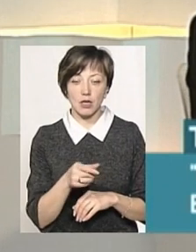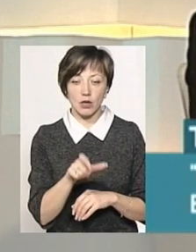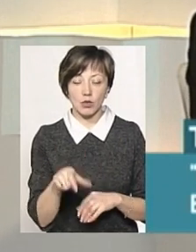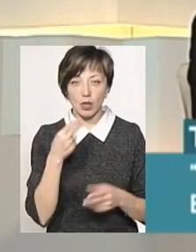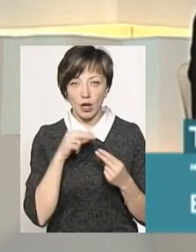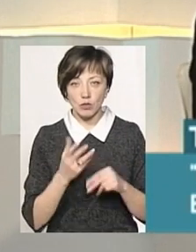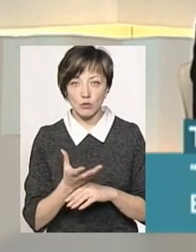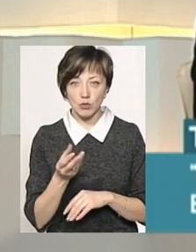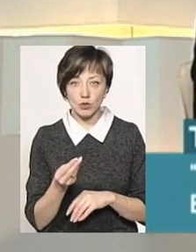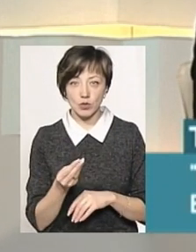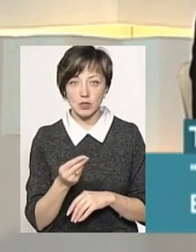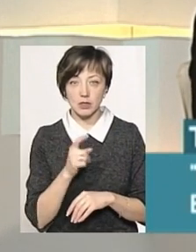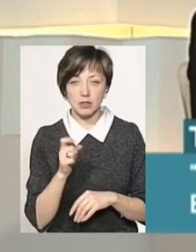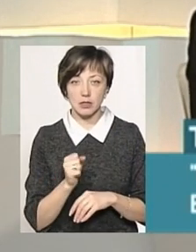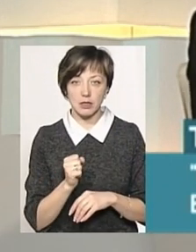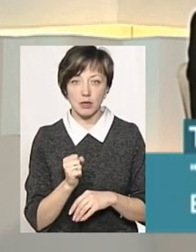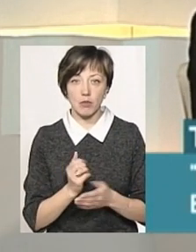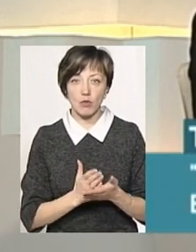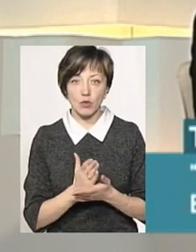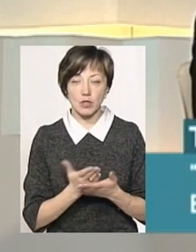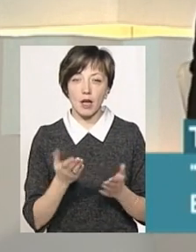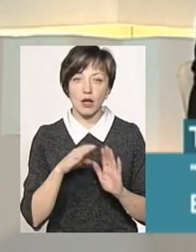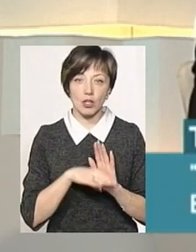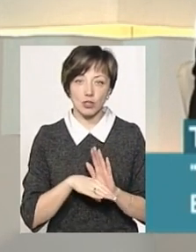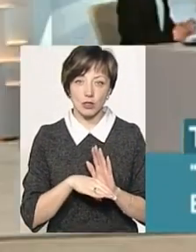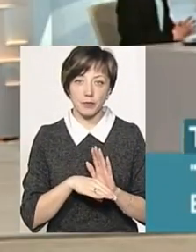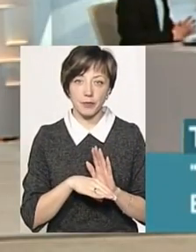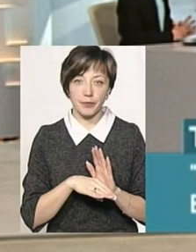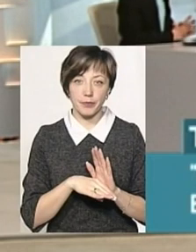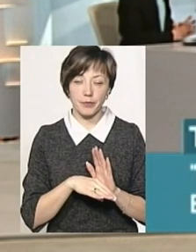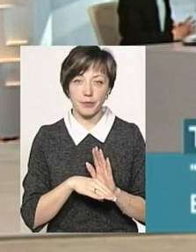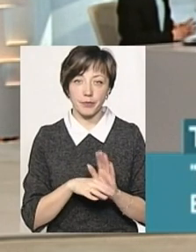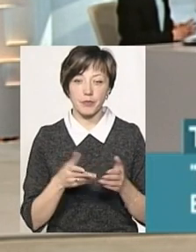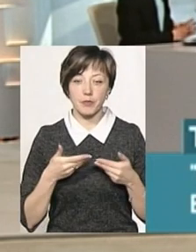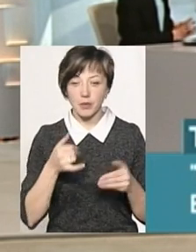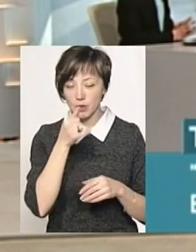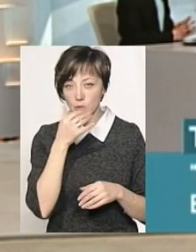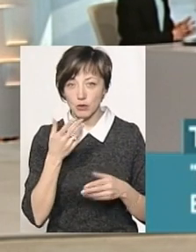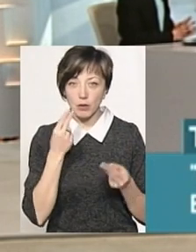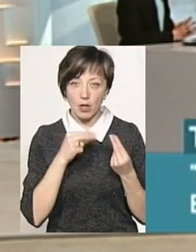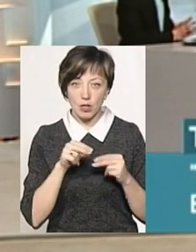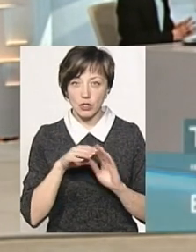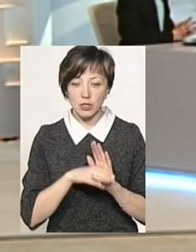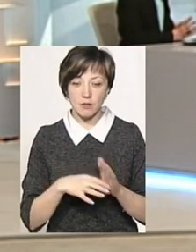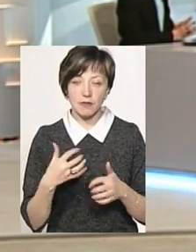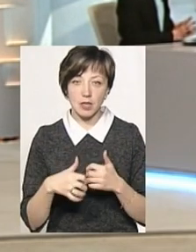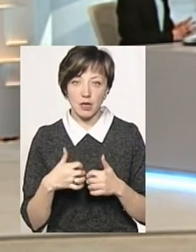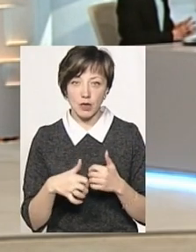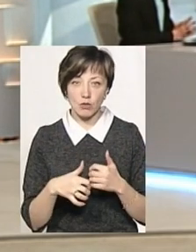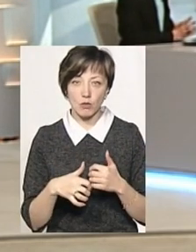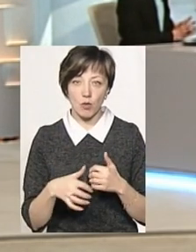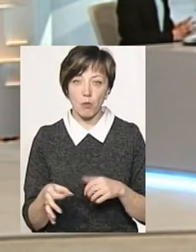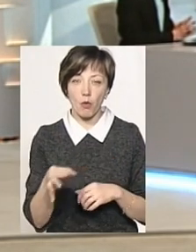яких районів краще сплочують за послуги, які гірше? Ну, ми не можемо сказати, які краще, які гірше. В середньому